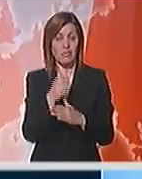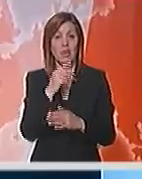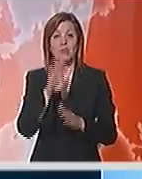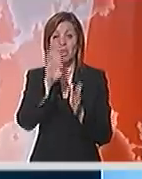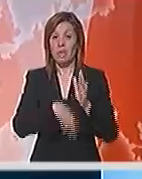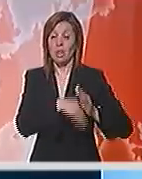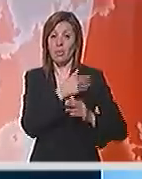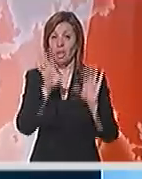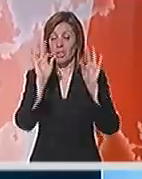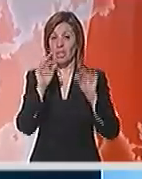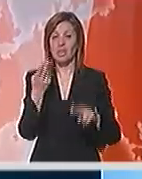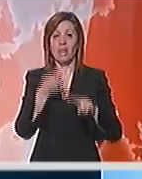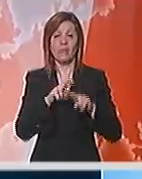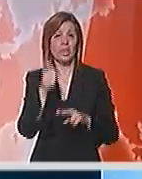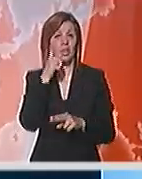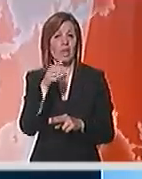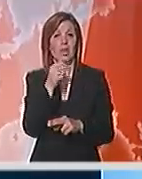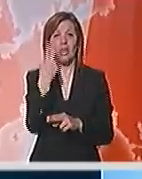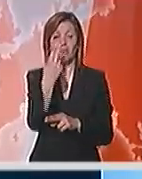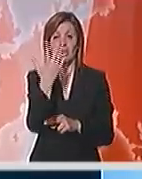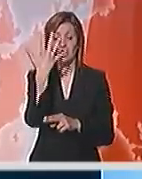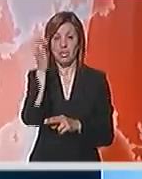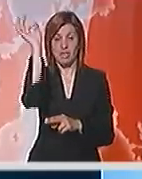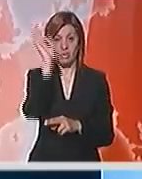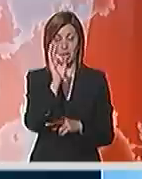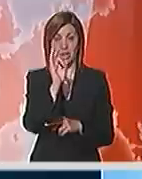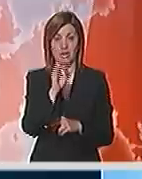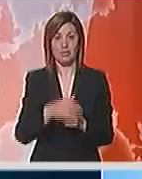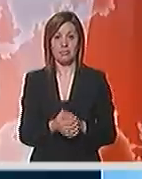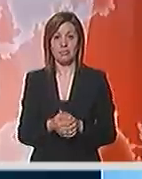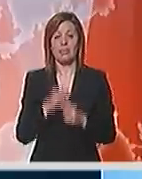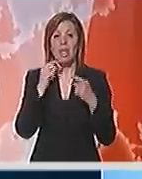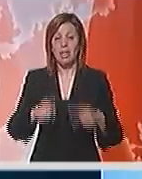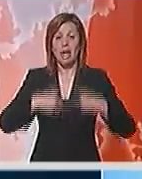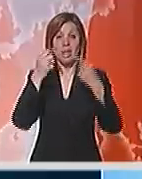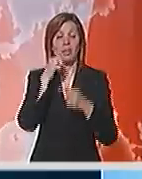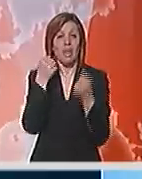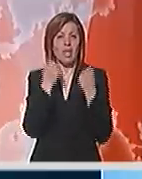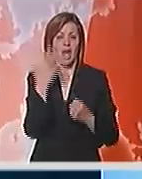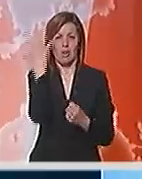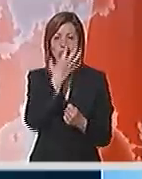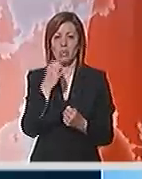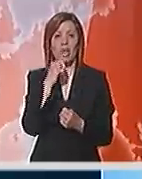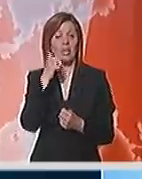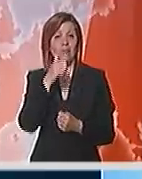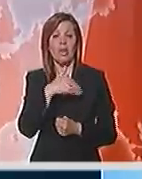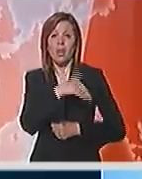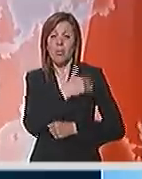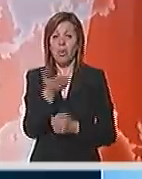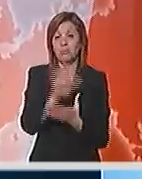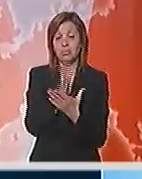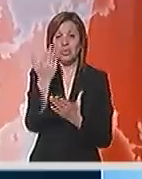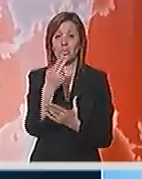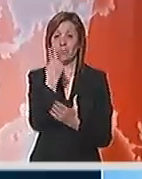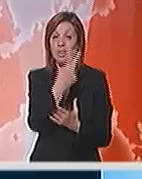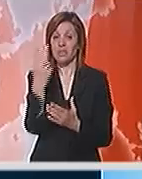Minimalna temperatura 10, a maksimalna 25 stepeni. Narednih dana vrlo toplo, dnevna temperatura u intervalu